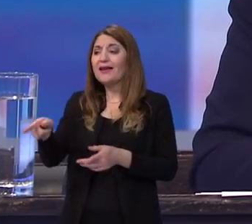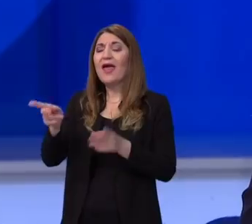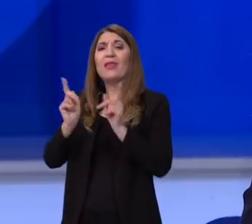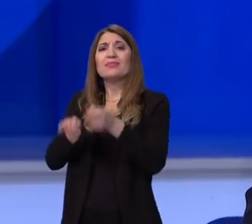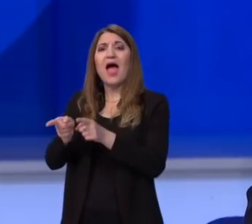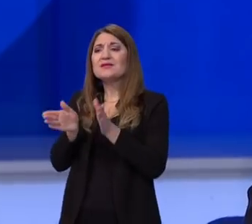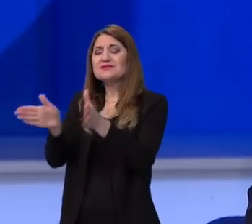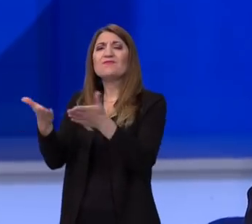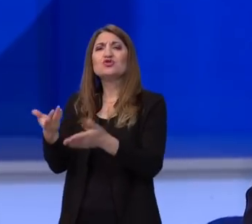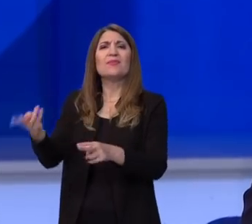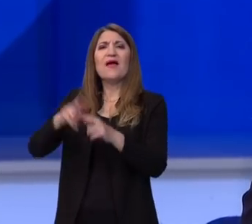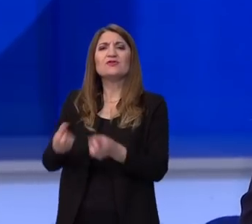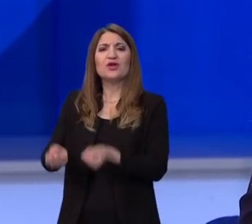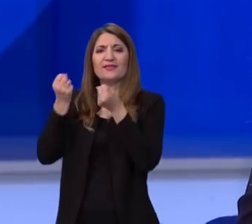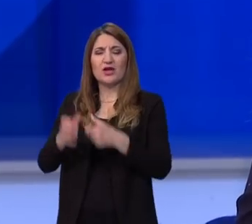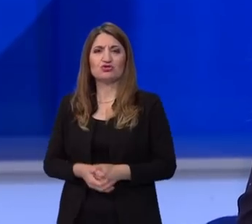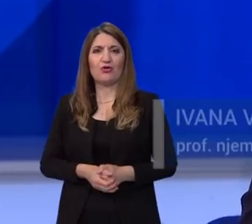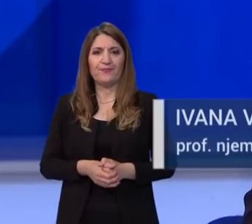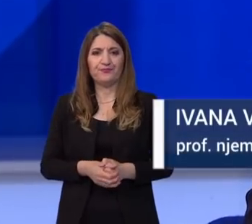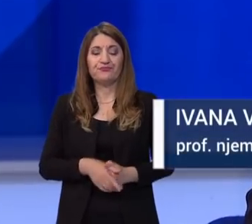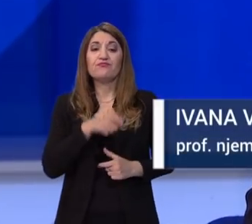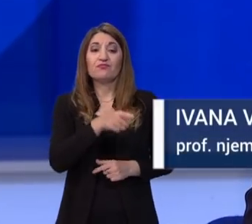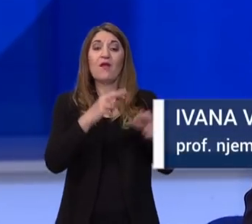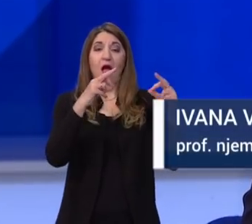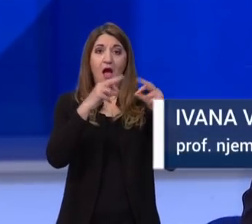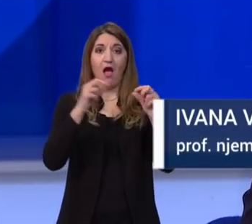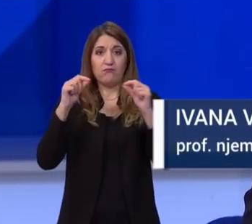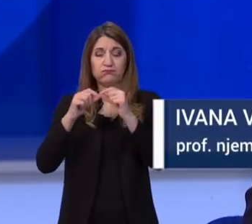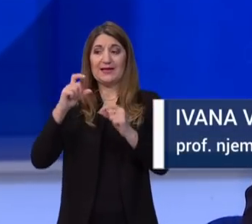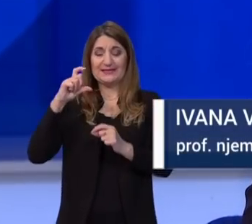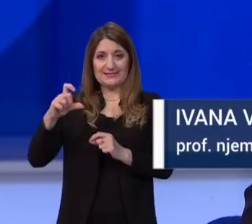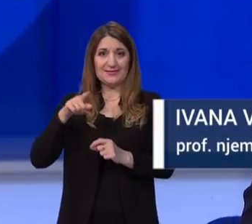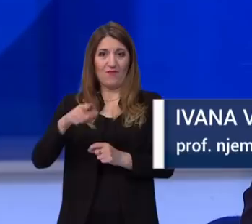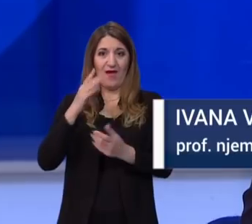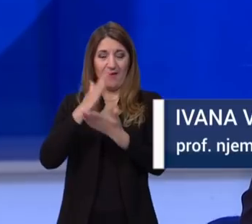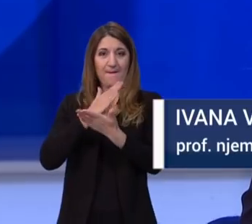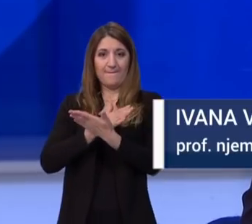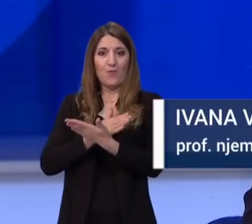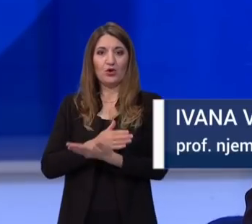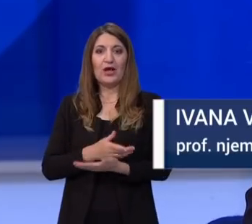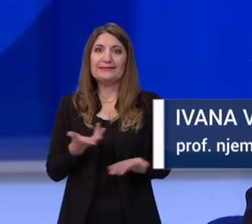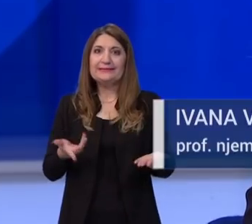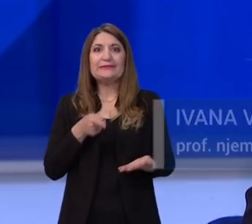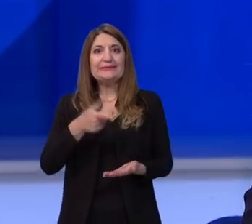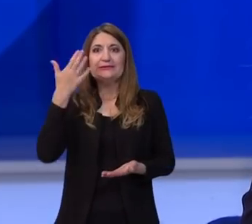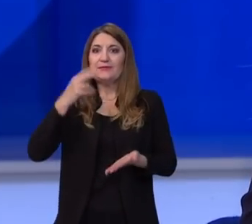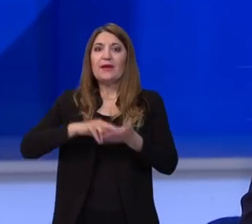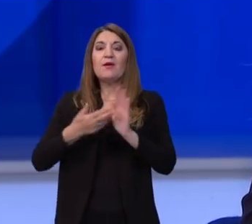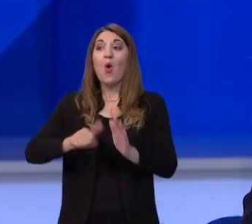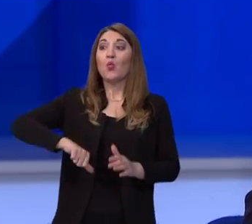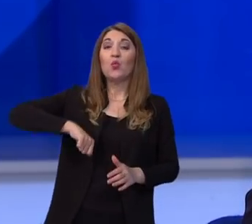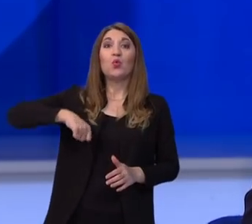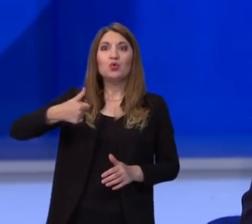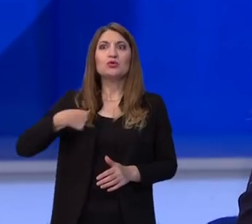Pa, dakle, ono što je u isto vrijeme i dobro rješenje, dakle, A, i C model su nekad bili problematični, budući da ste ujutro